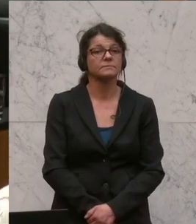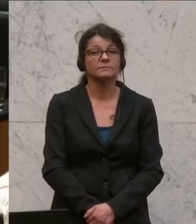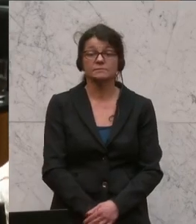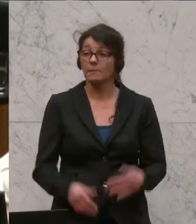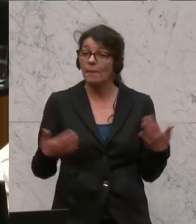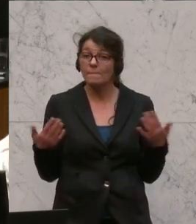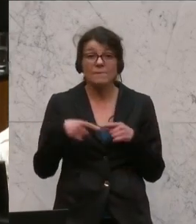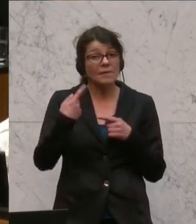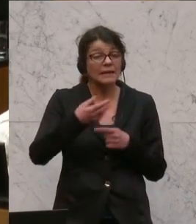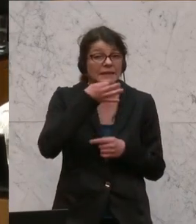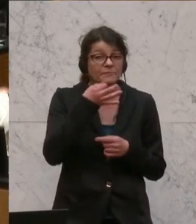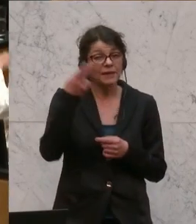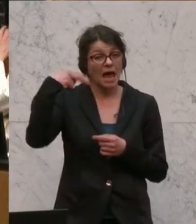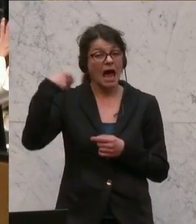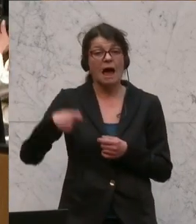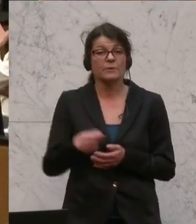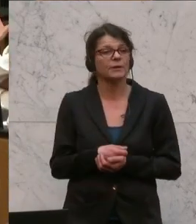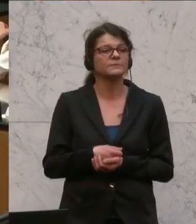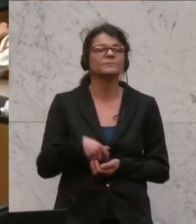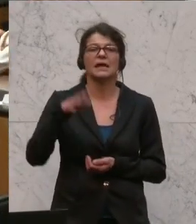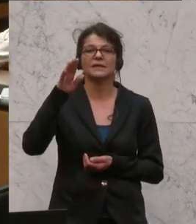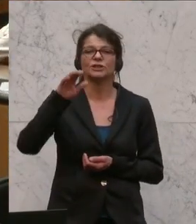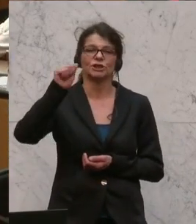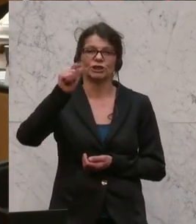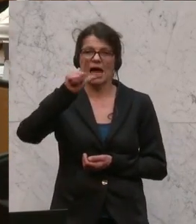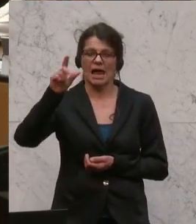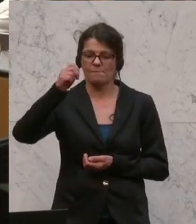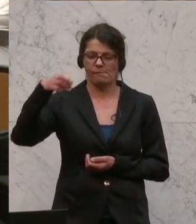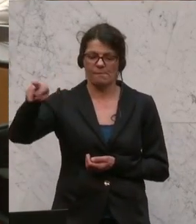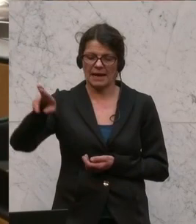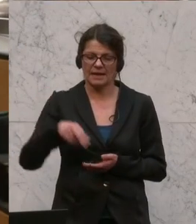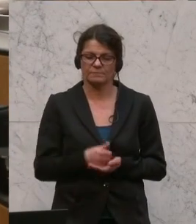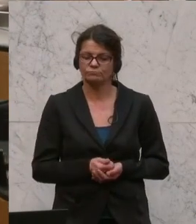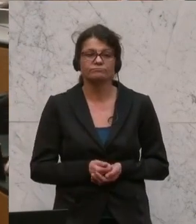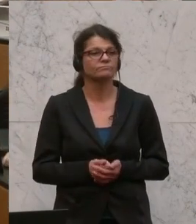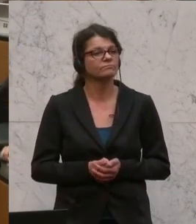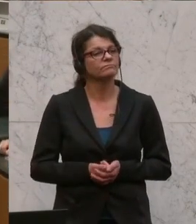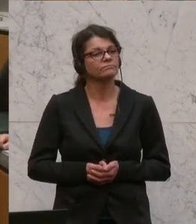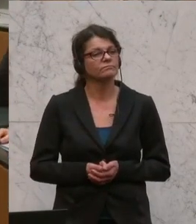Nächster Redner, der grüne Gesundheitssprecher, Ralf Schallmeiner.